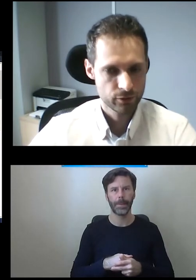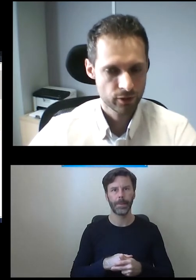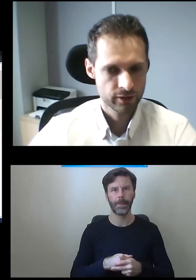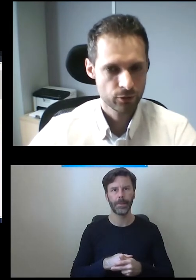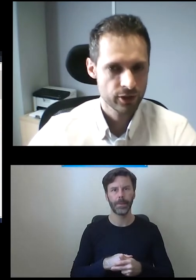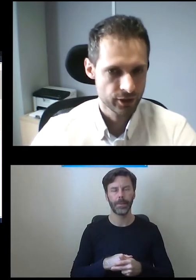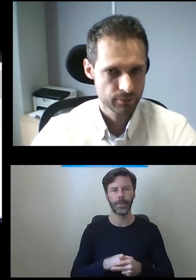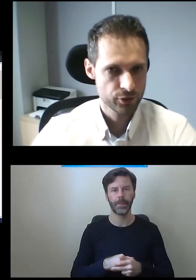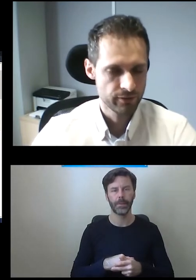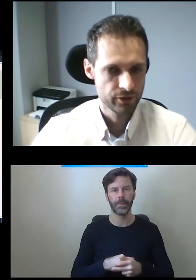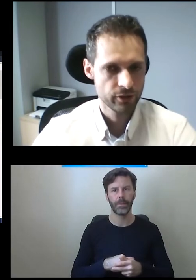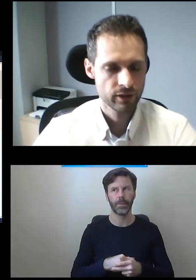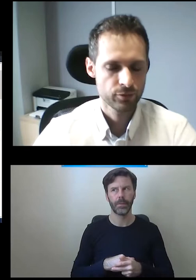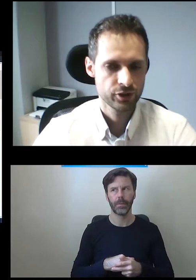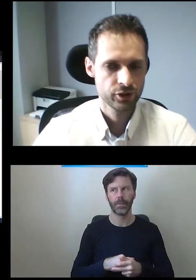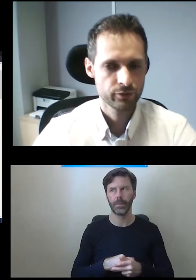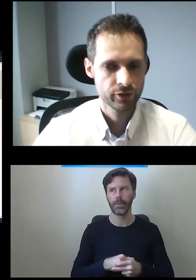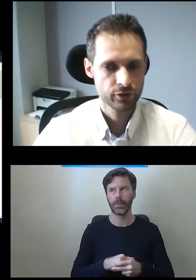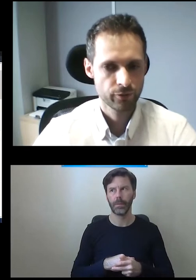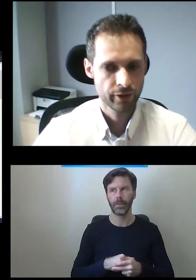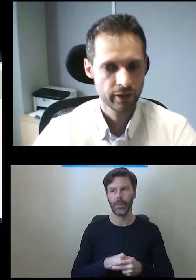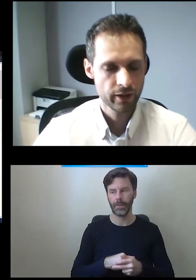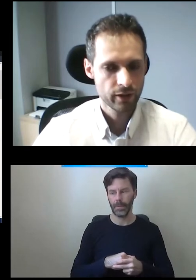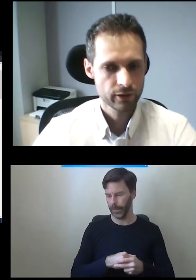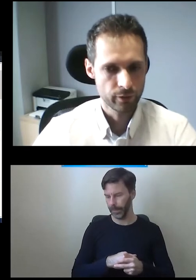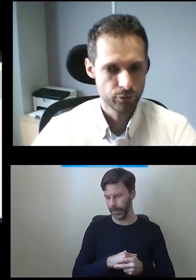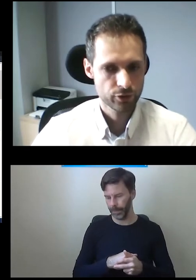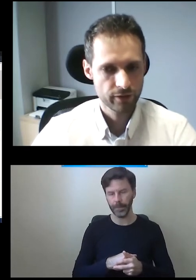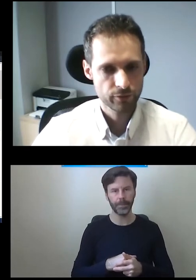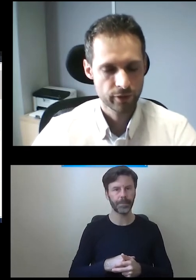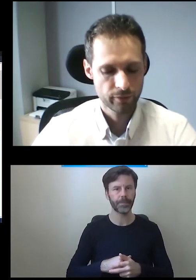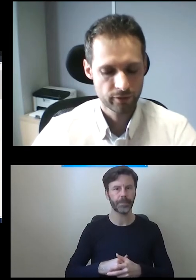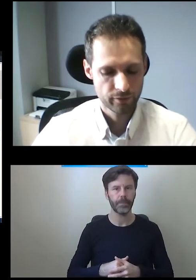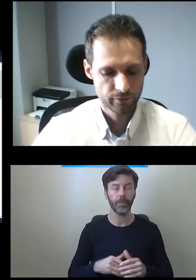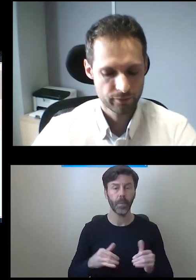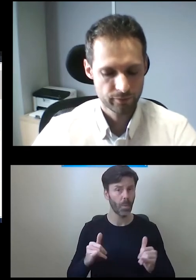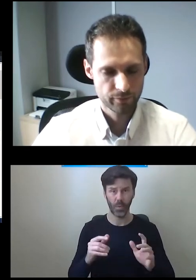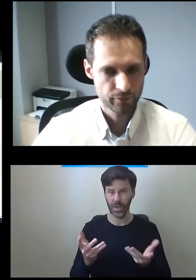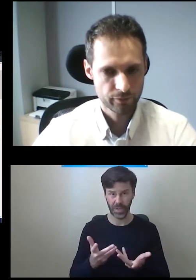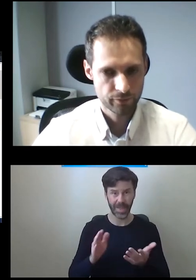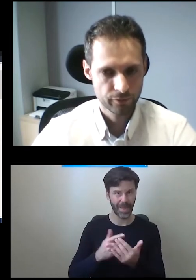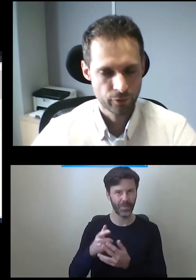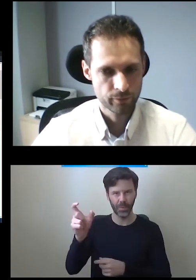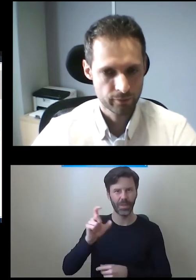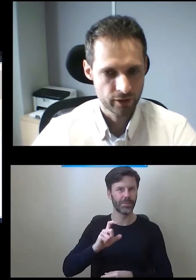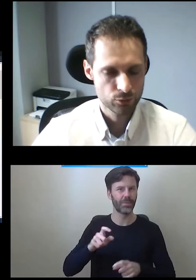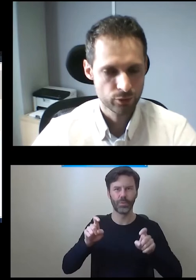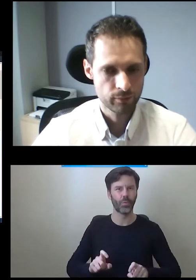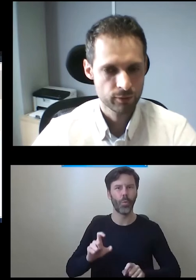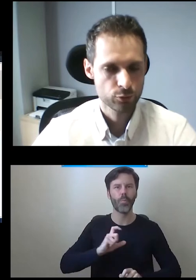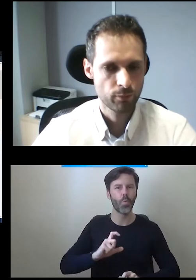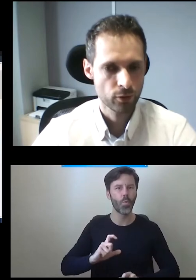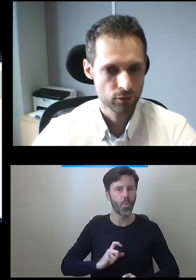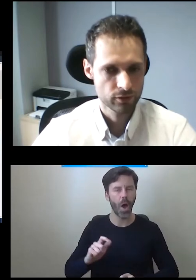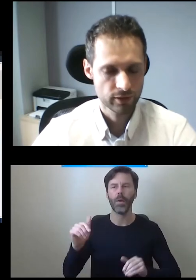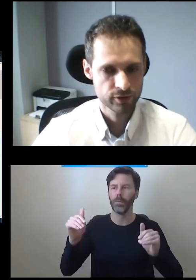recepcji, która niekoniecznie jest przy tej windzie, ona może siedzieć również w swoim biurze, w swoim miejscu i